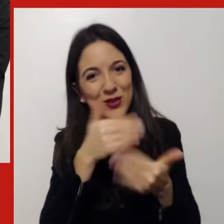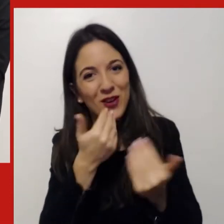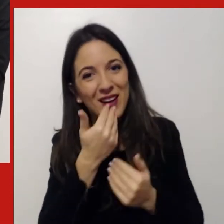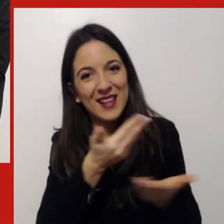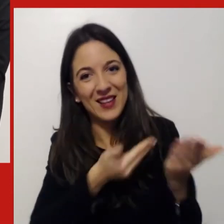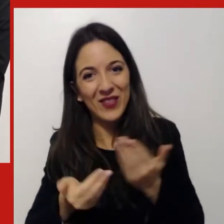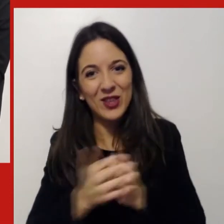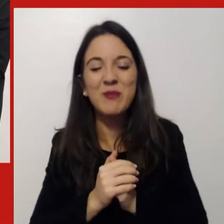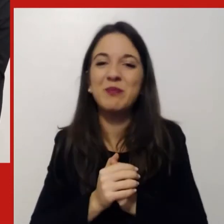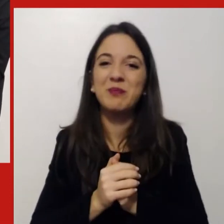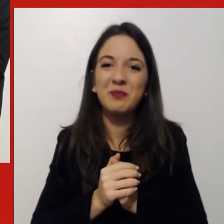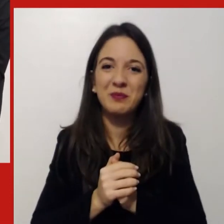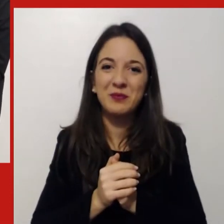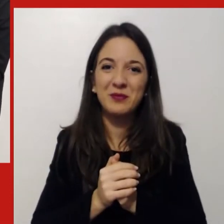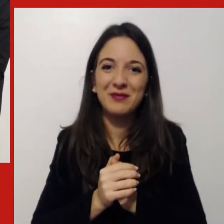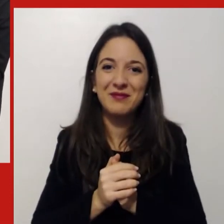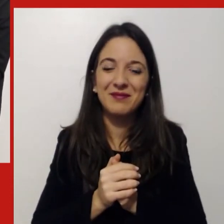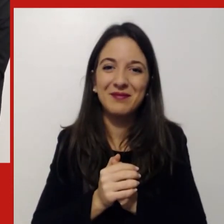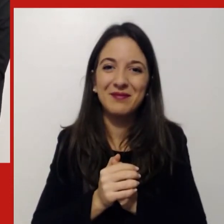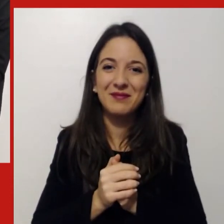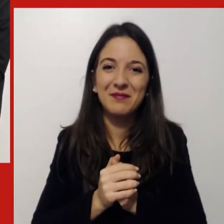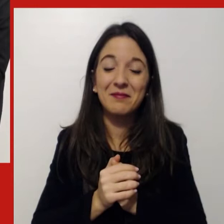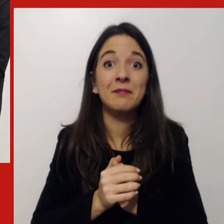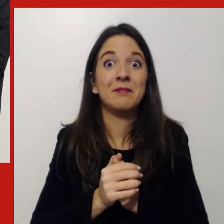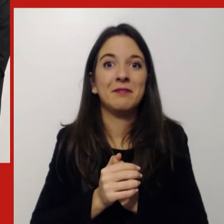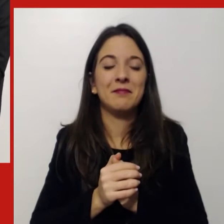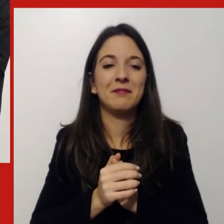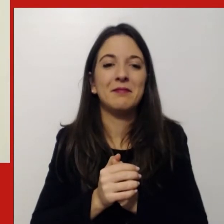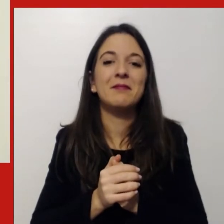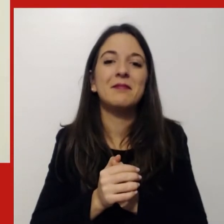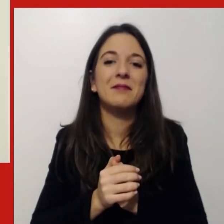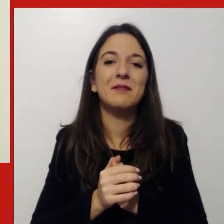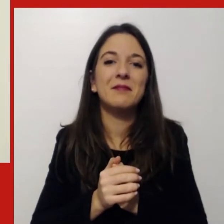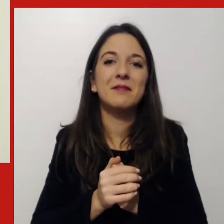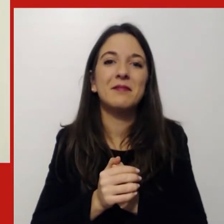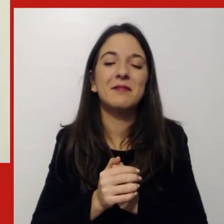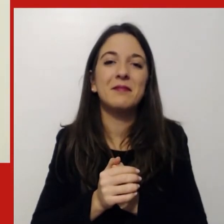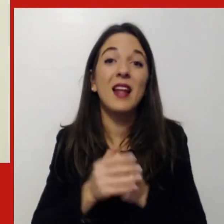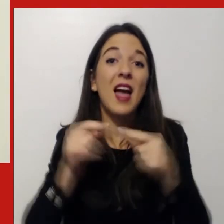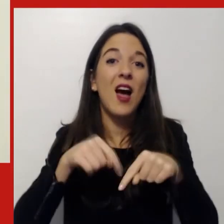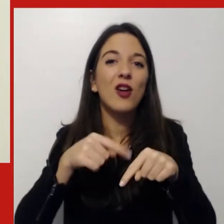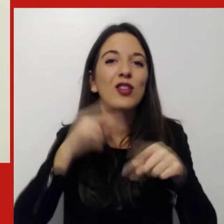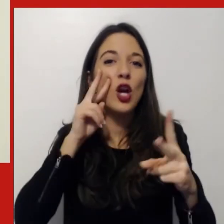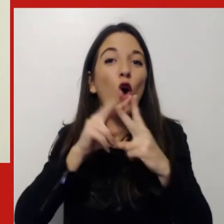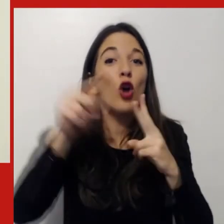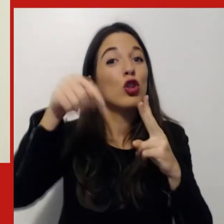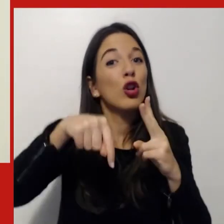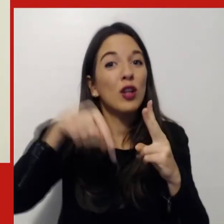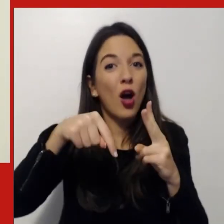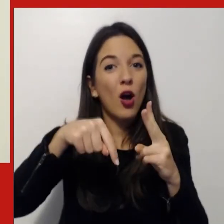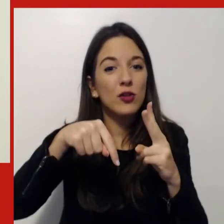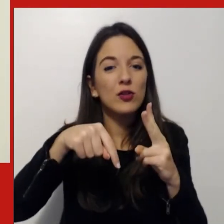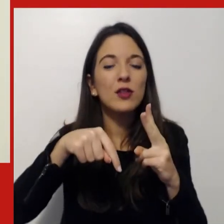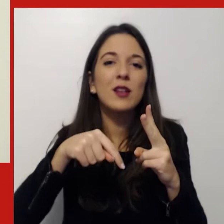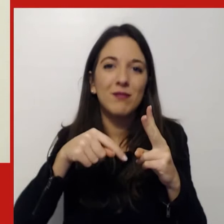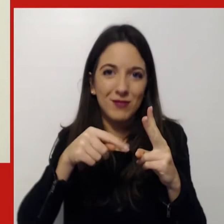Le ultime parole, prima di cedere la parola appunto a Mariano che ringrazio nuovamente. L'incontro di oggi come dicevo è la prosecuzione naturale